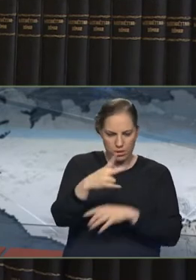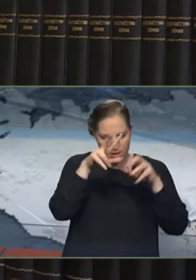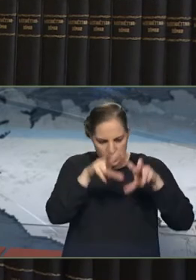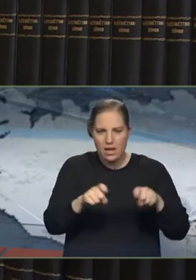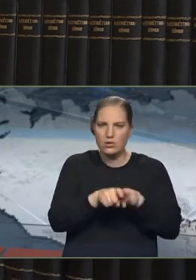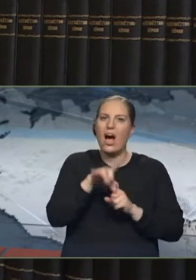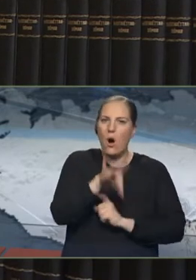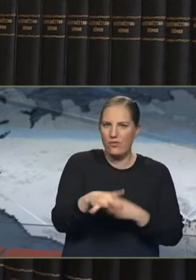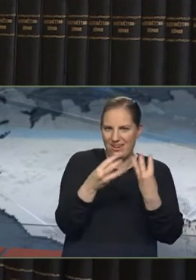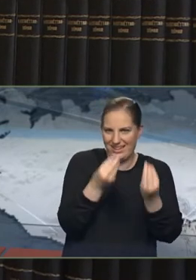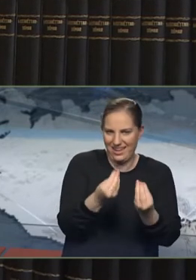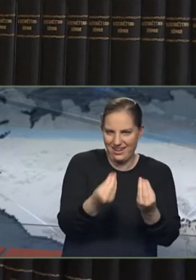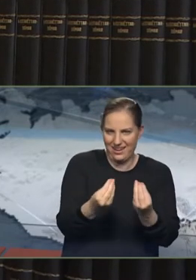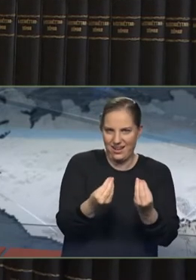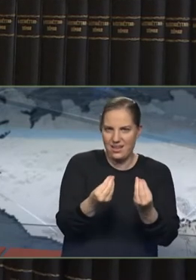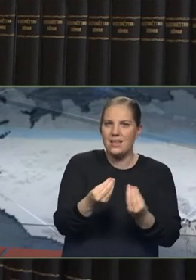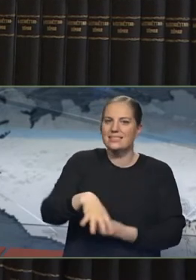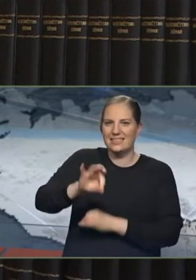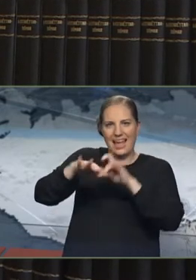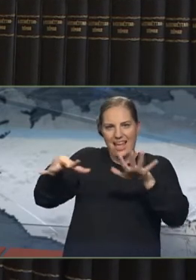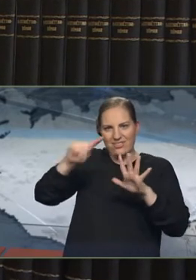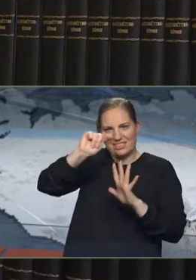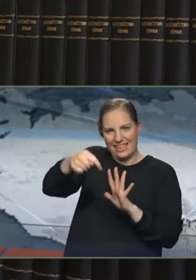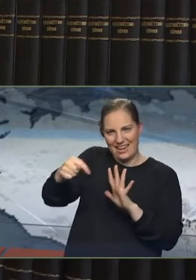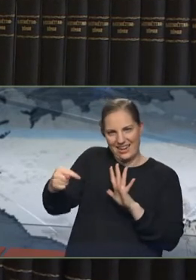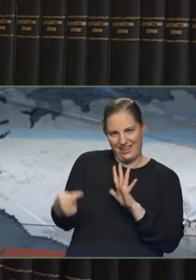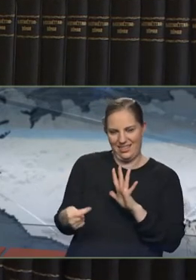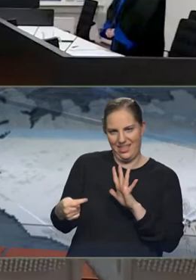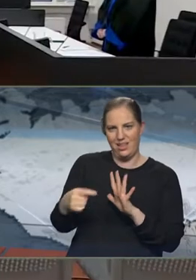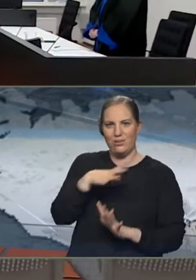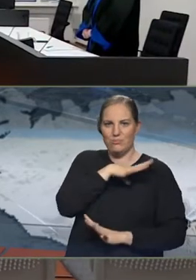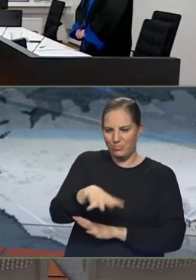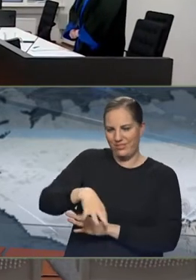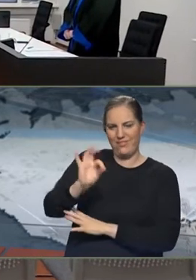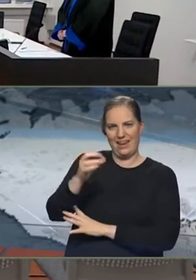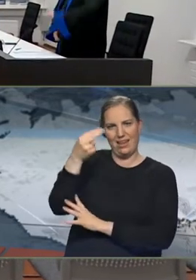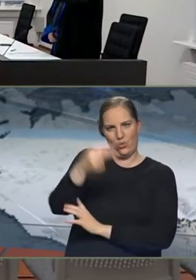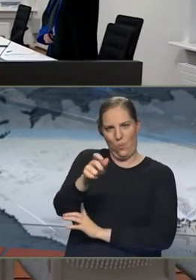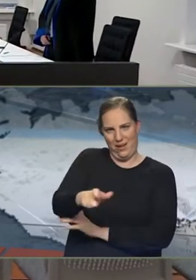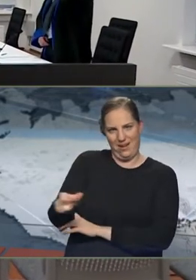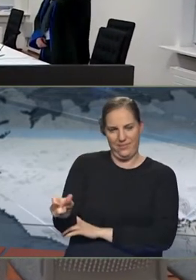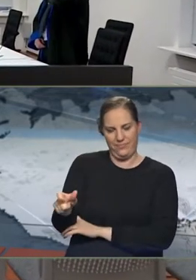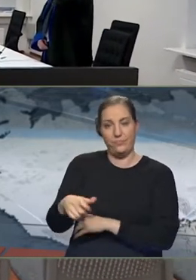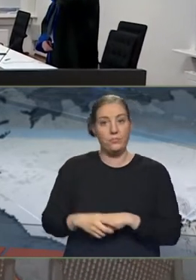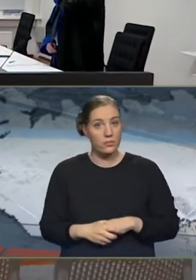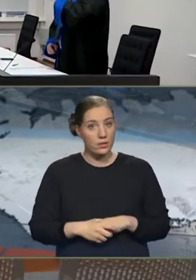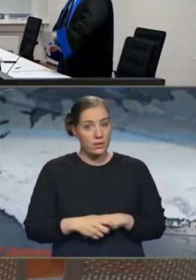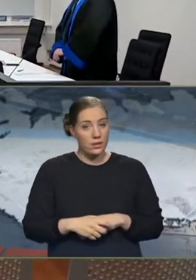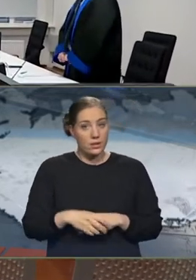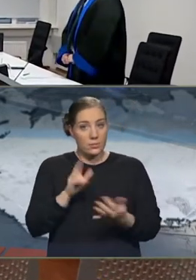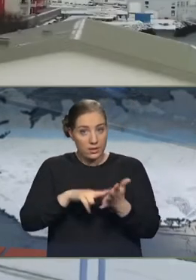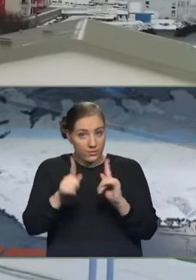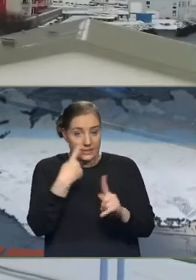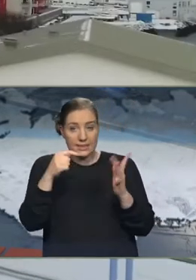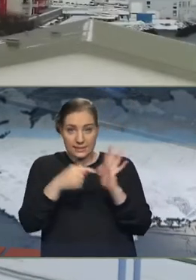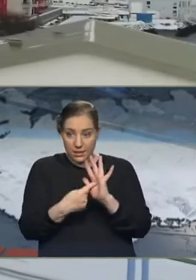sérstök að hæfinskilur því þegar hún var að skipa dómarfram sínu tíma. Er þetta í fyrsta sinn sem að bætur